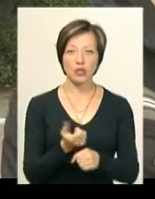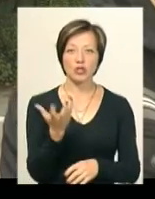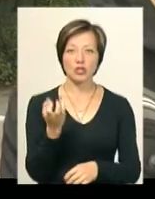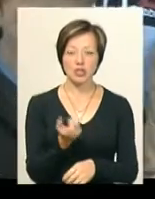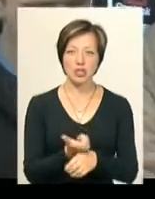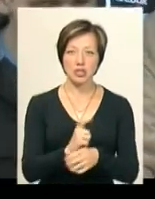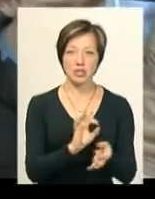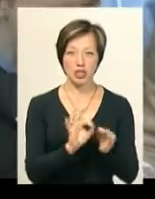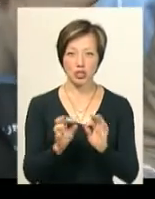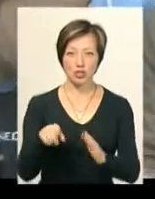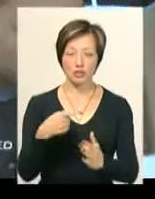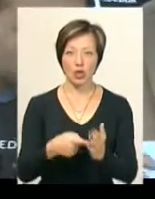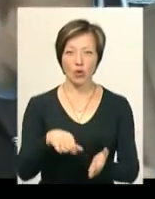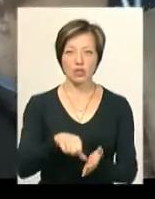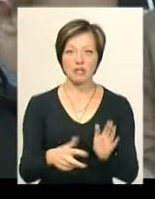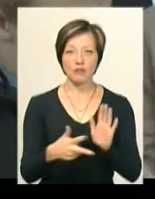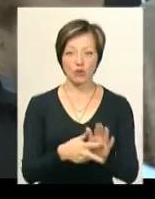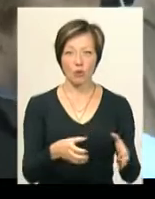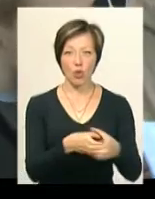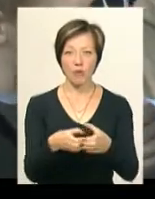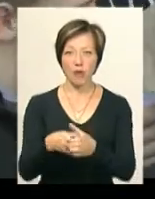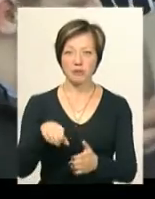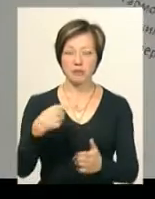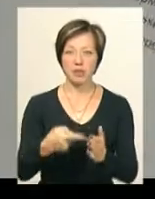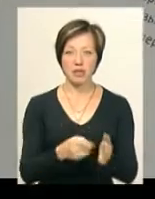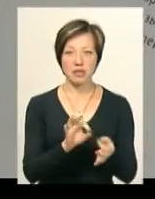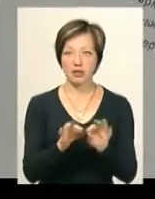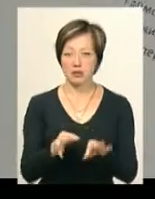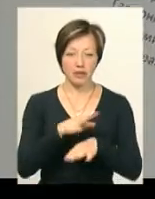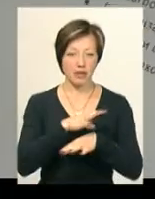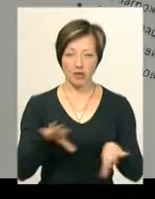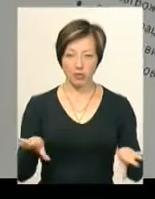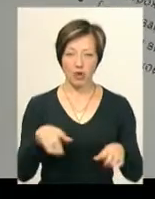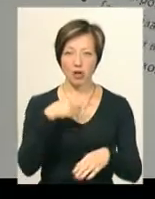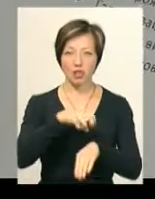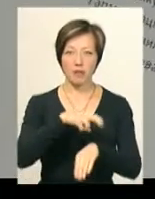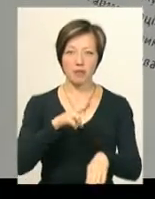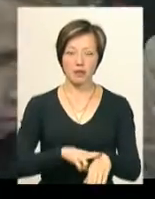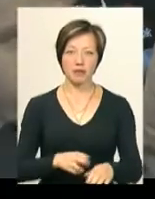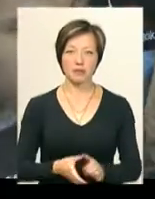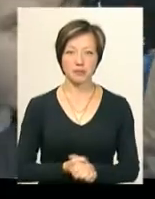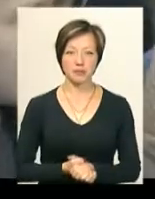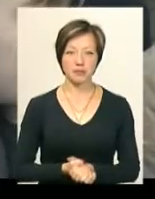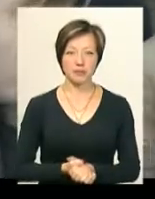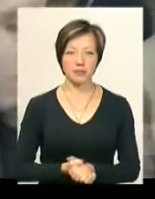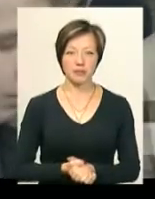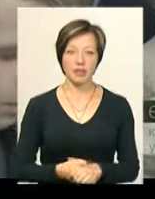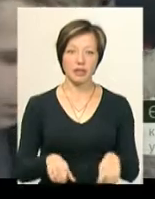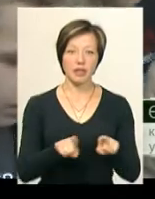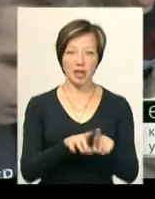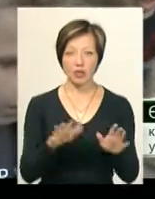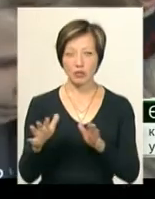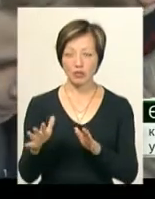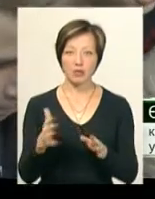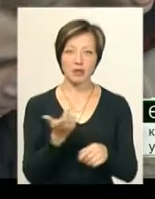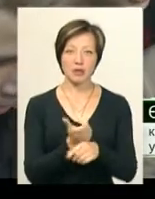запитання». Учасникам з восьмої команди питання надто складними не видаються, каже капітан Євген Довганюк. «Ну, такий собі. Тут